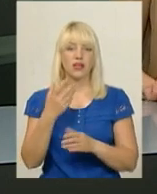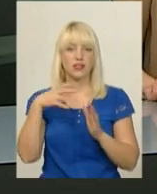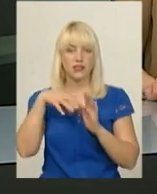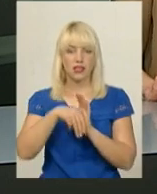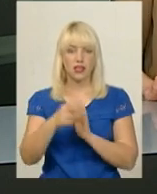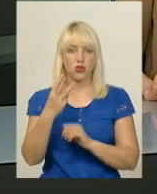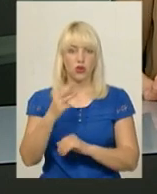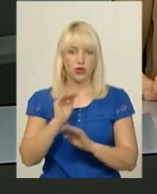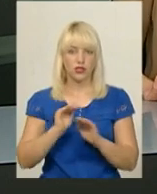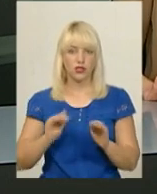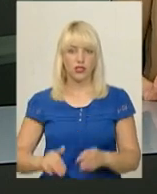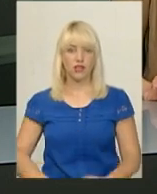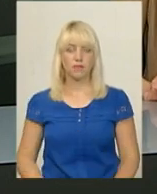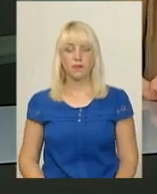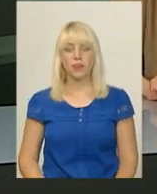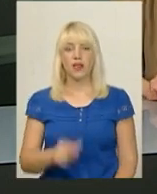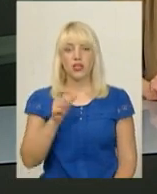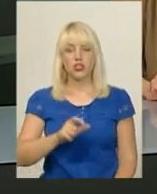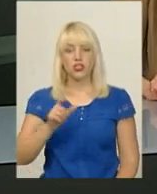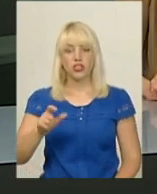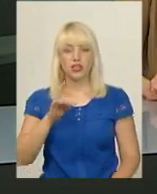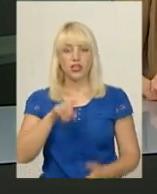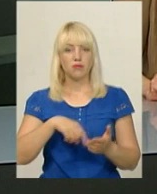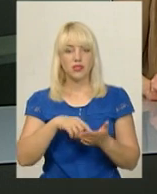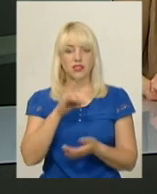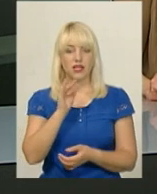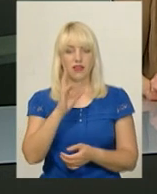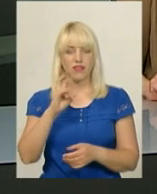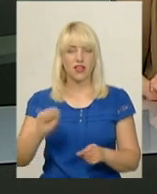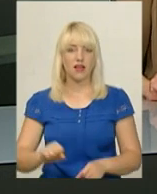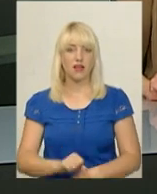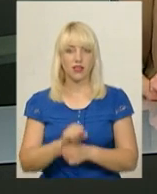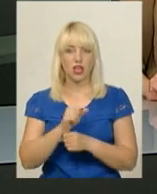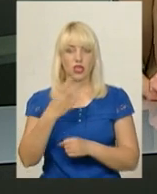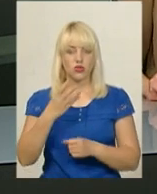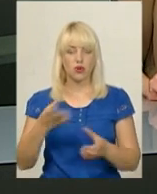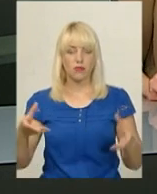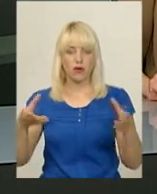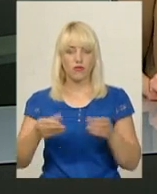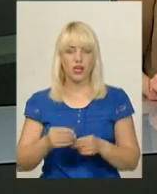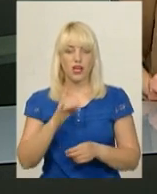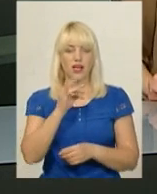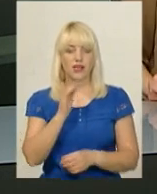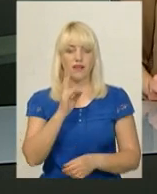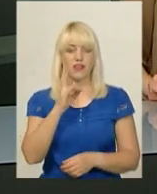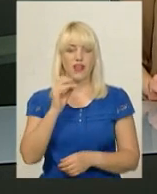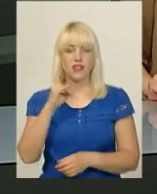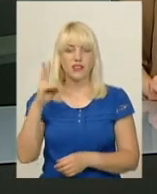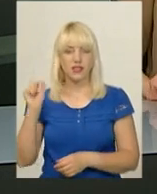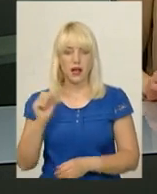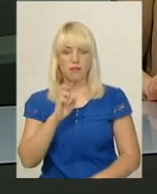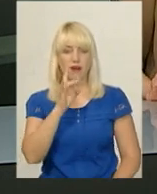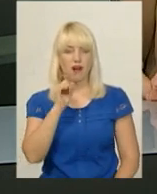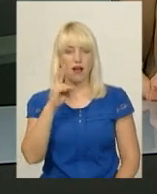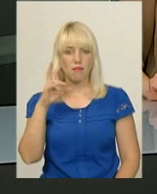Жителі Рівного влаштували акцію протесту у Хмельницькому. 40 пайовиків житлового комплексу «Рівненська брама» пікетували обласну